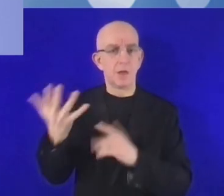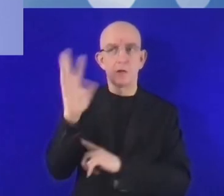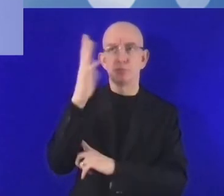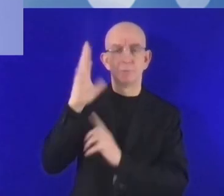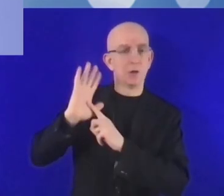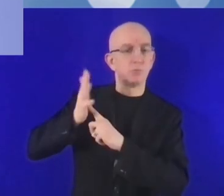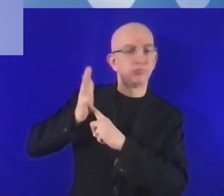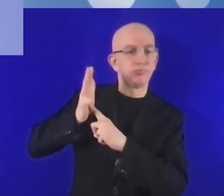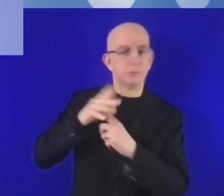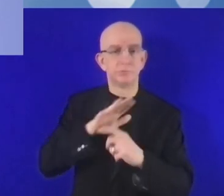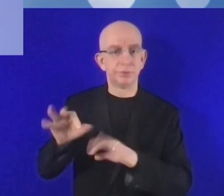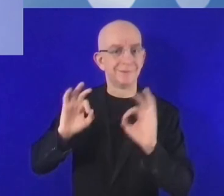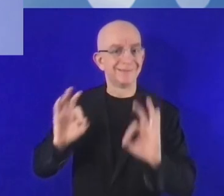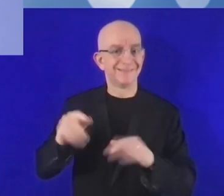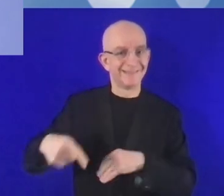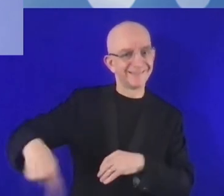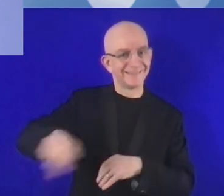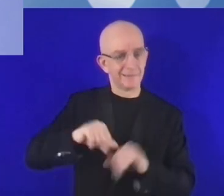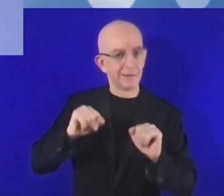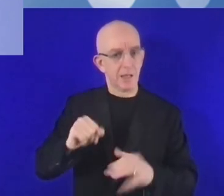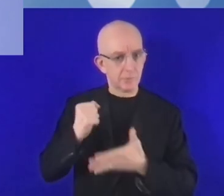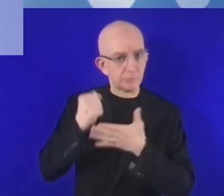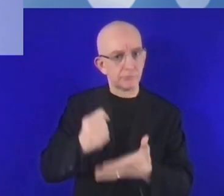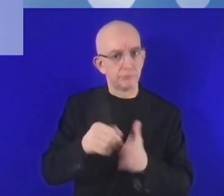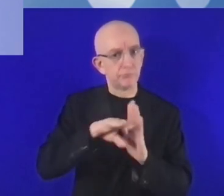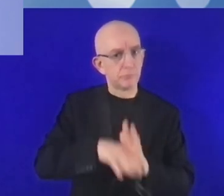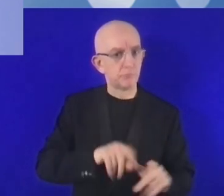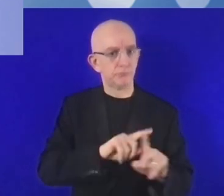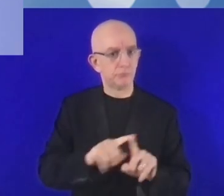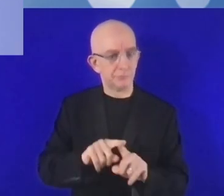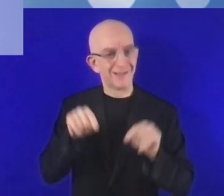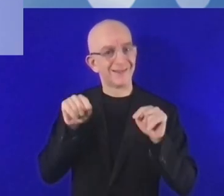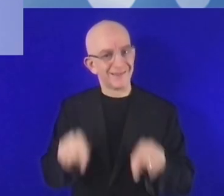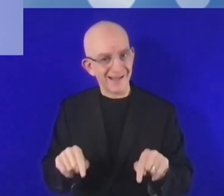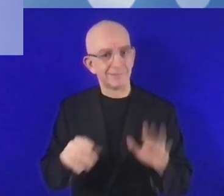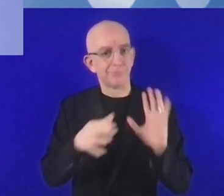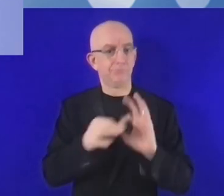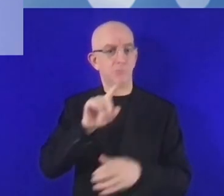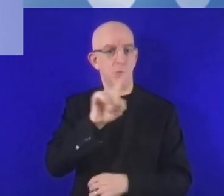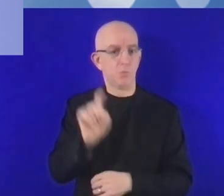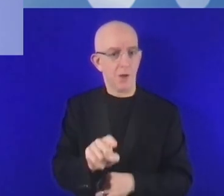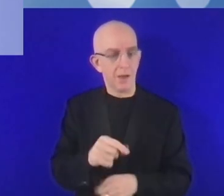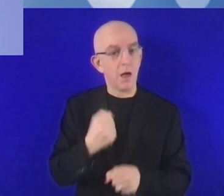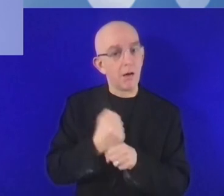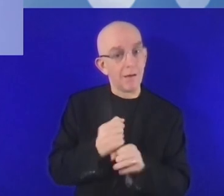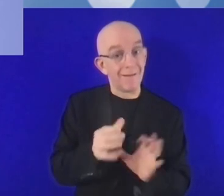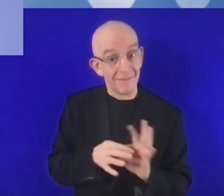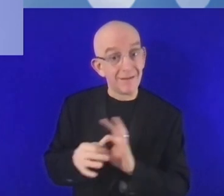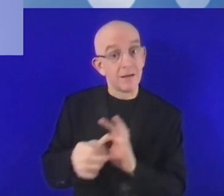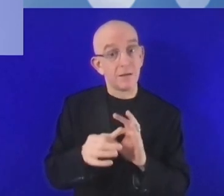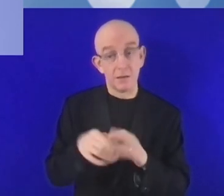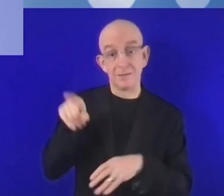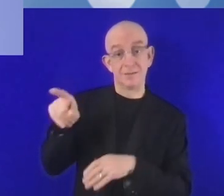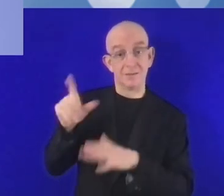إلى مشاريع تمويلية ضخمة ولذلك هذا التعاون بين القطاع الخاص والعام شيء